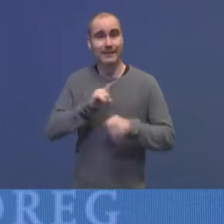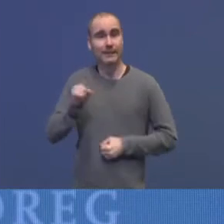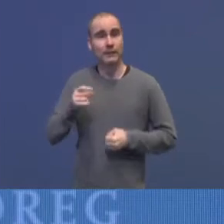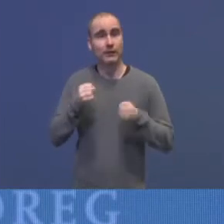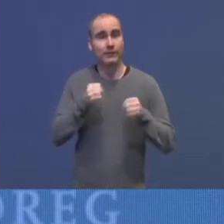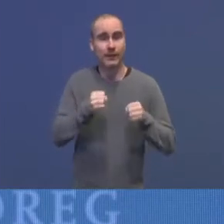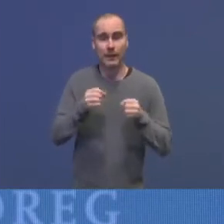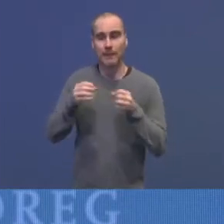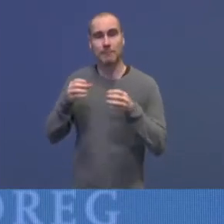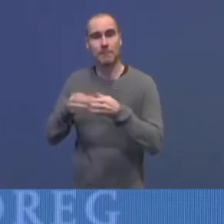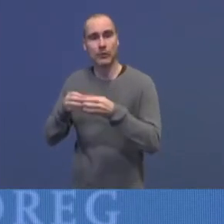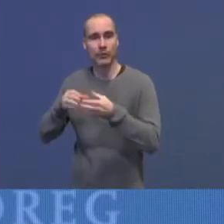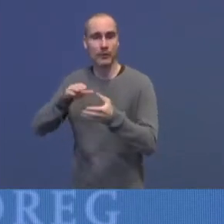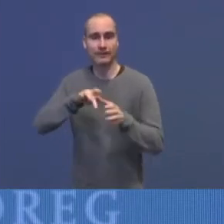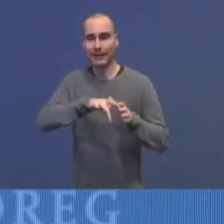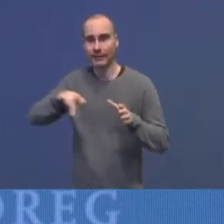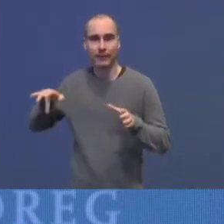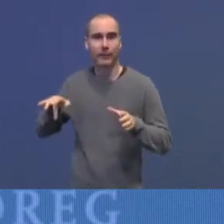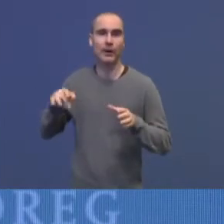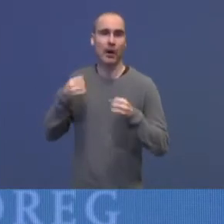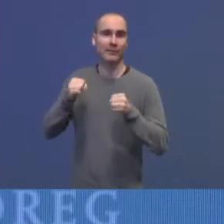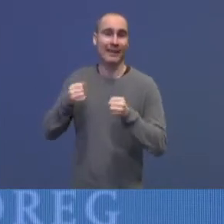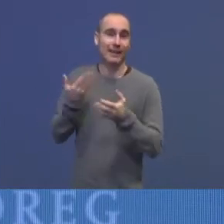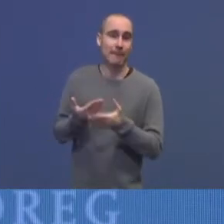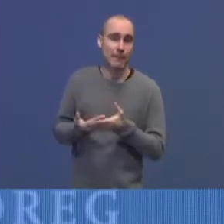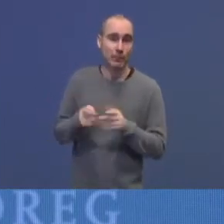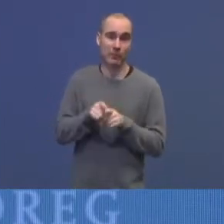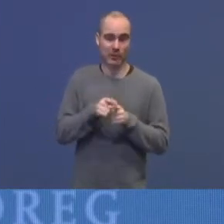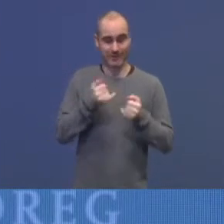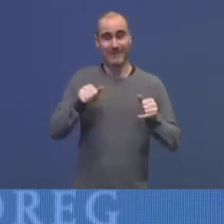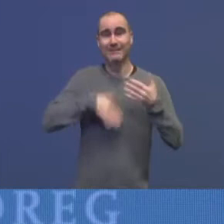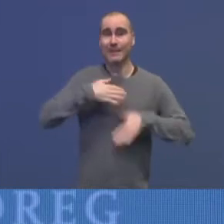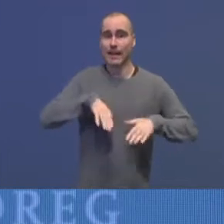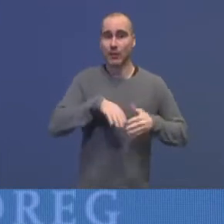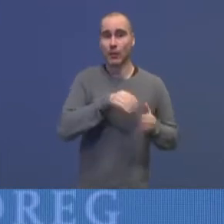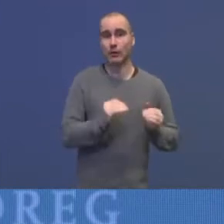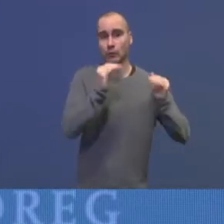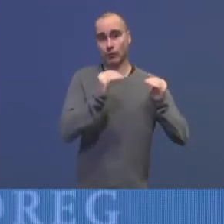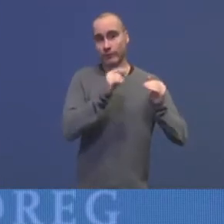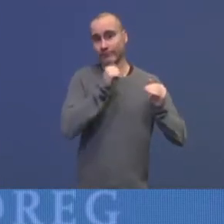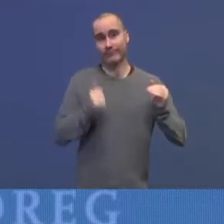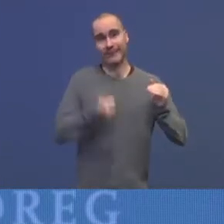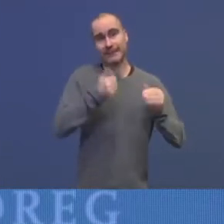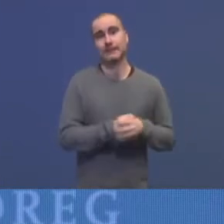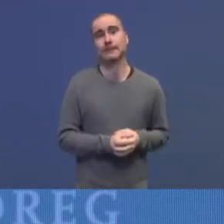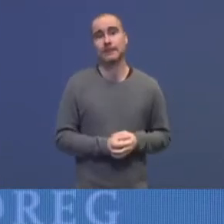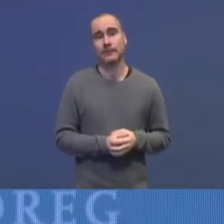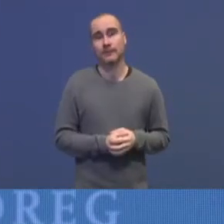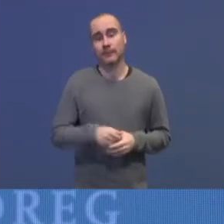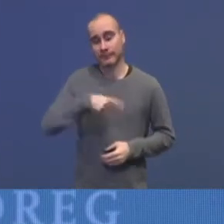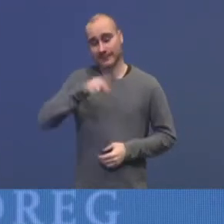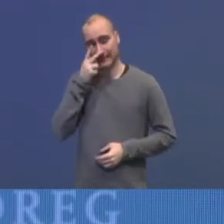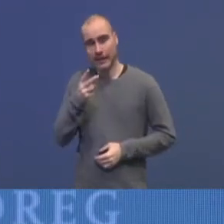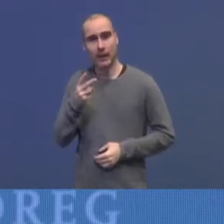møteplasser og aktivitetstilbud. Og her spiller frivillige organisasjoner en helt avgjørende rolle. Og derfor ser vi også